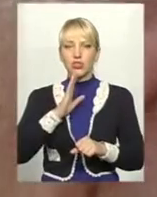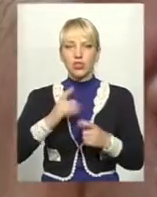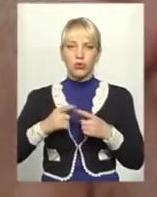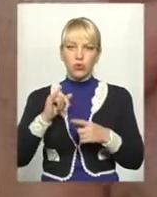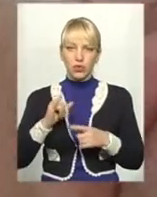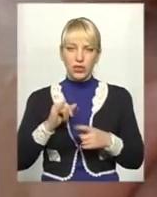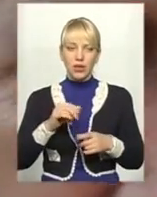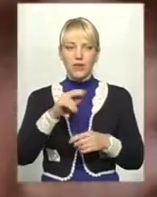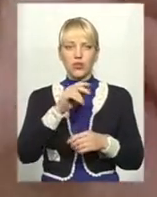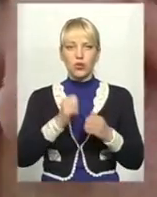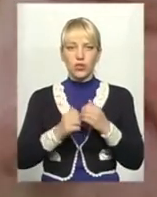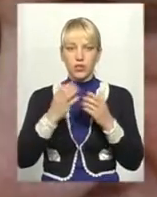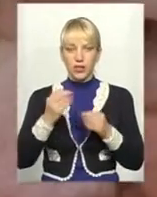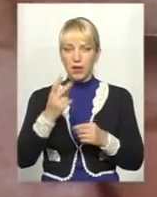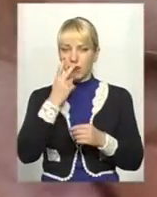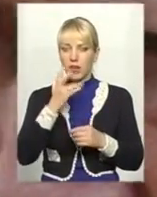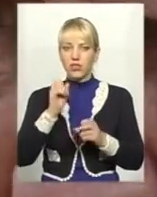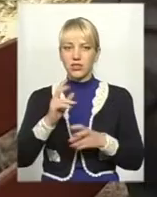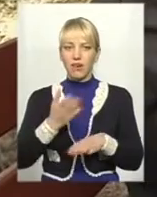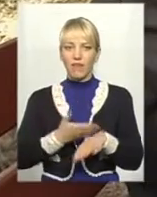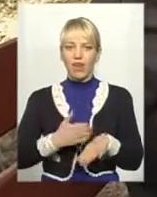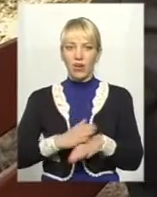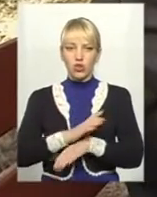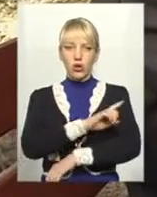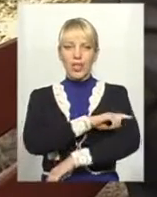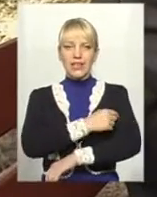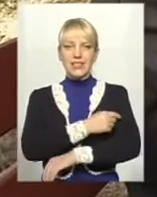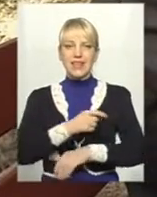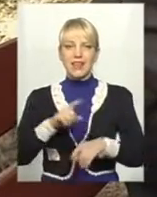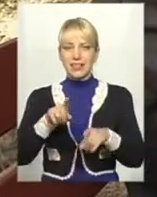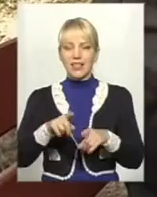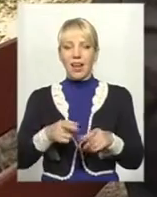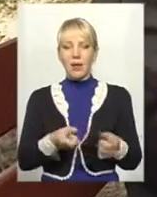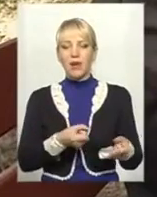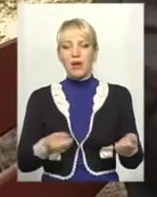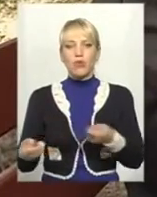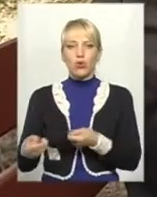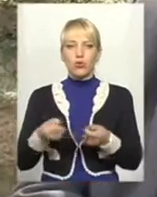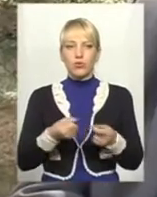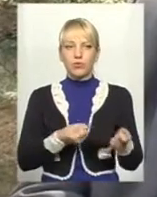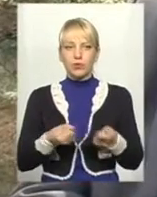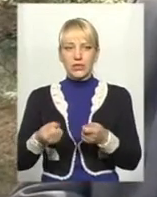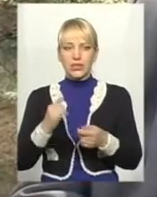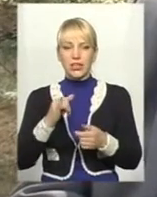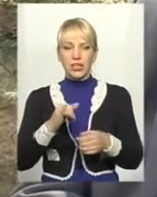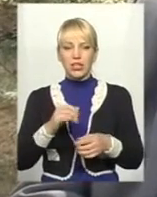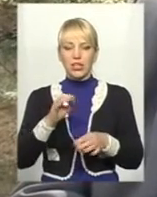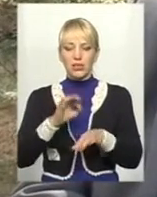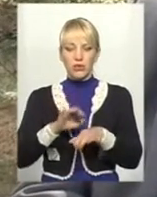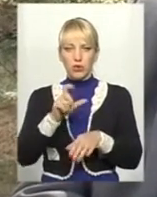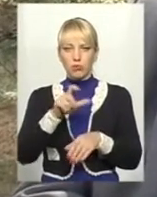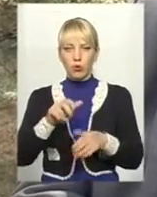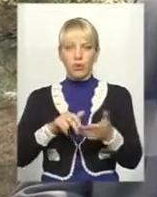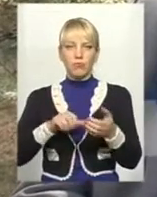дружиною на власні очі бачили, як важко санітарам і як боляче пацієнтам долати цю відстань. І тоді з'явилася думка, а